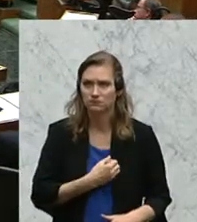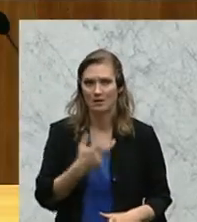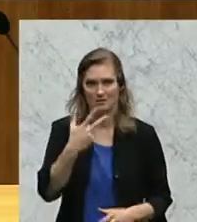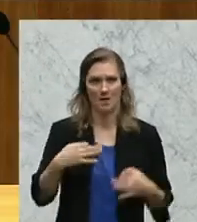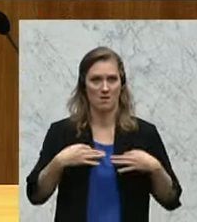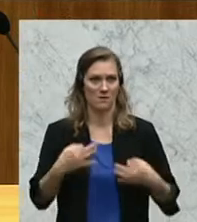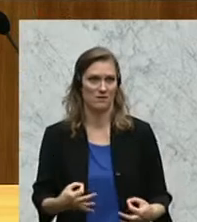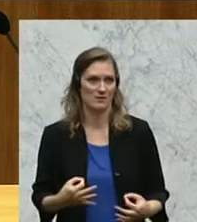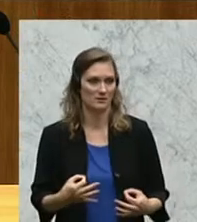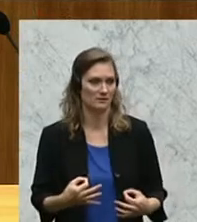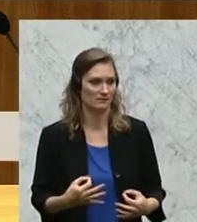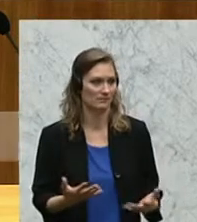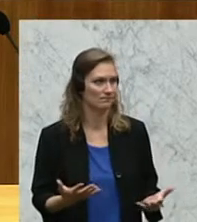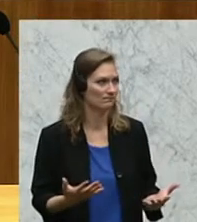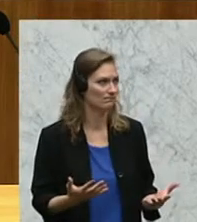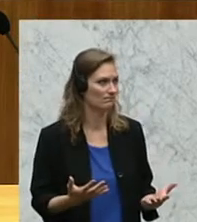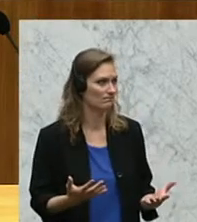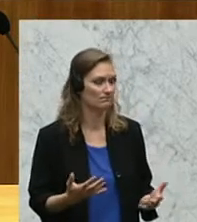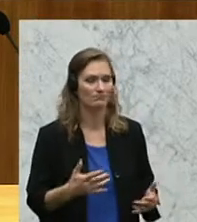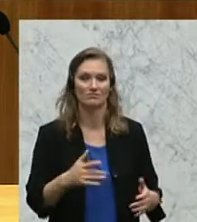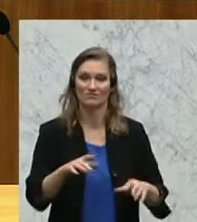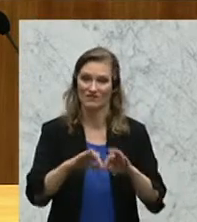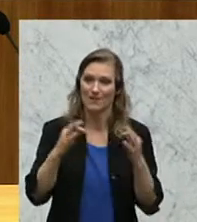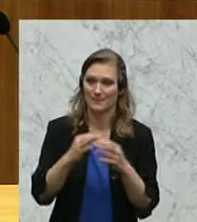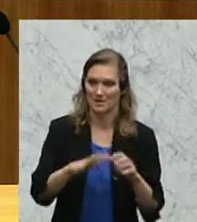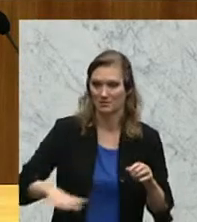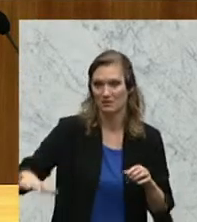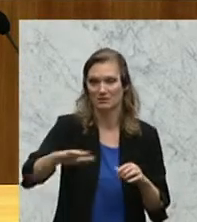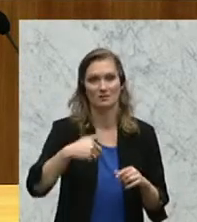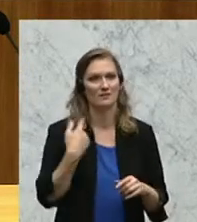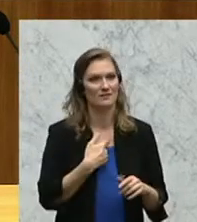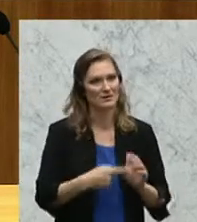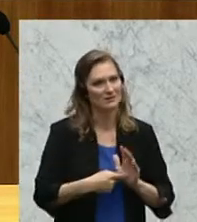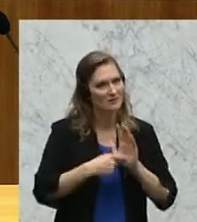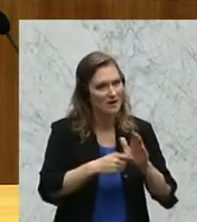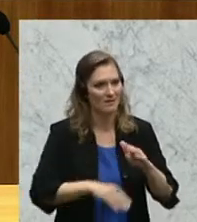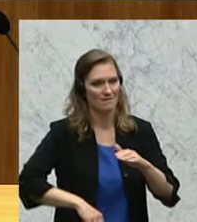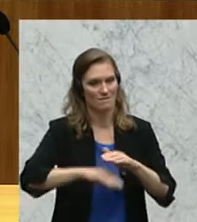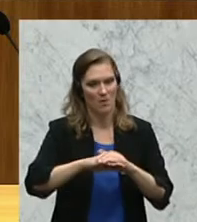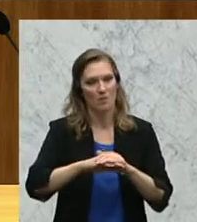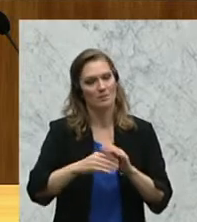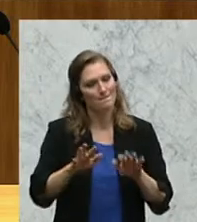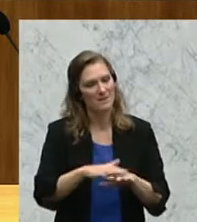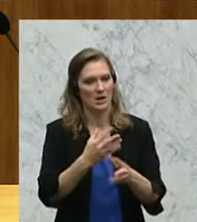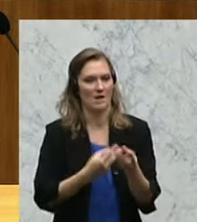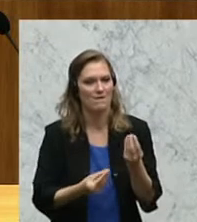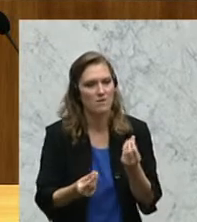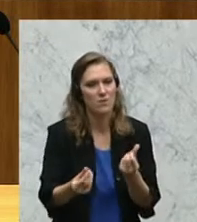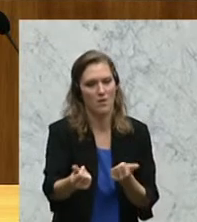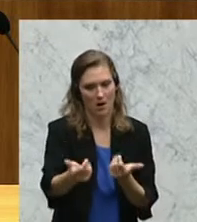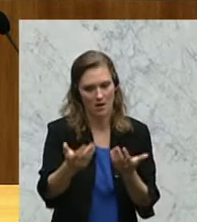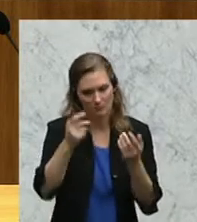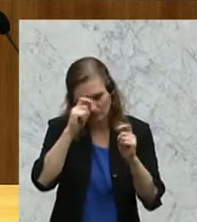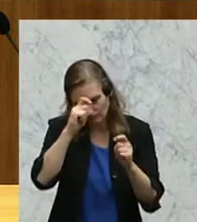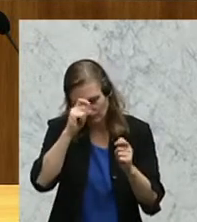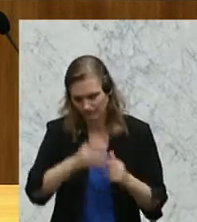möchten den betroffenen Familien unser größtes Mitgefühl aussprechen. Meine sehr